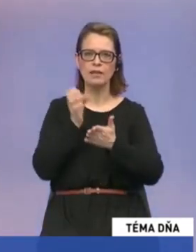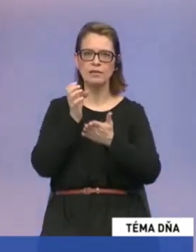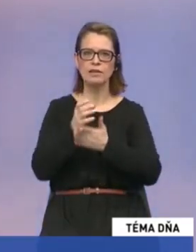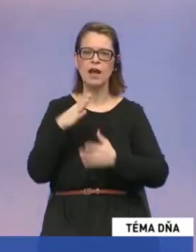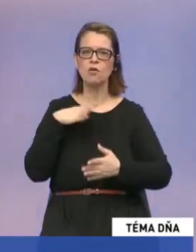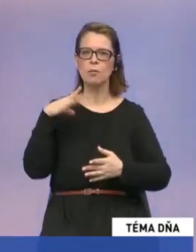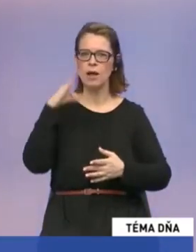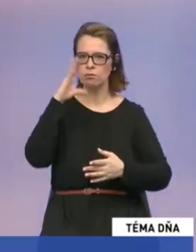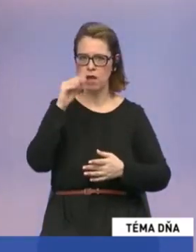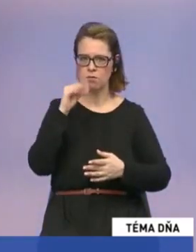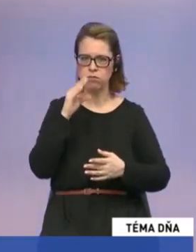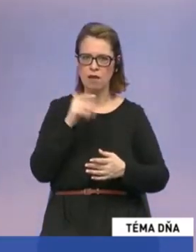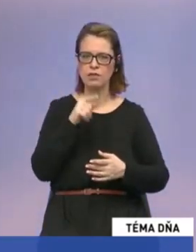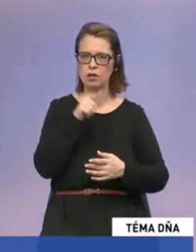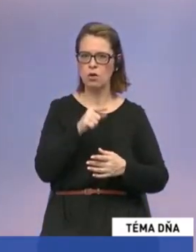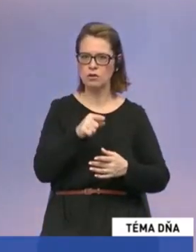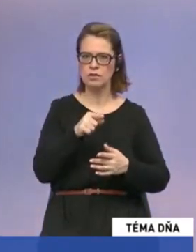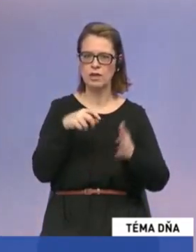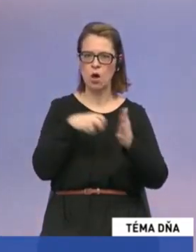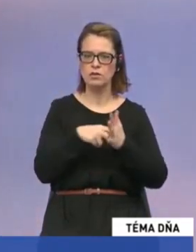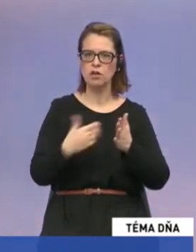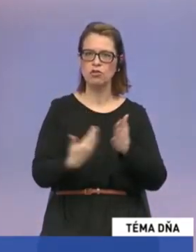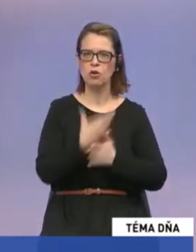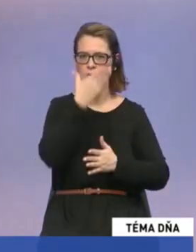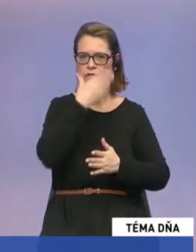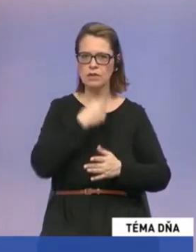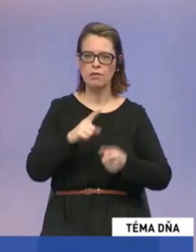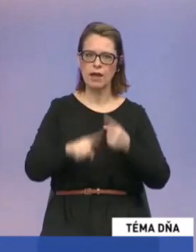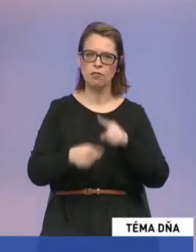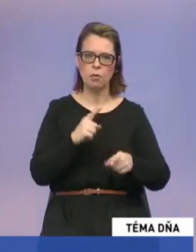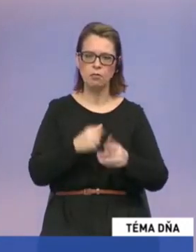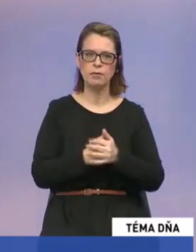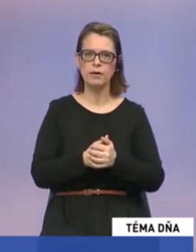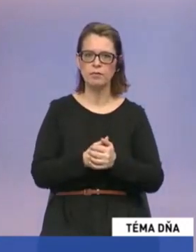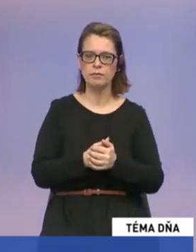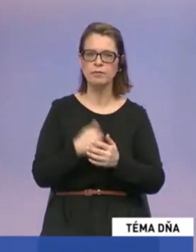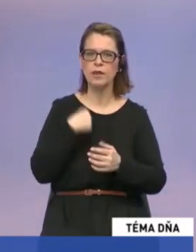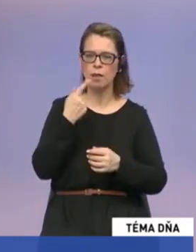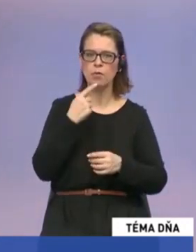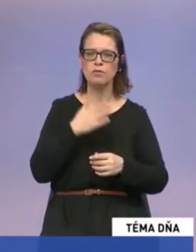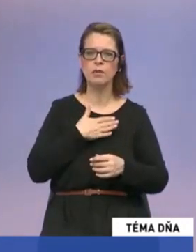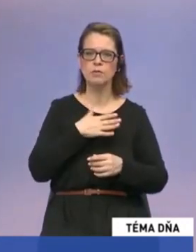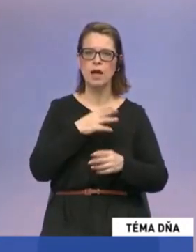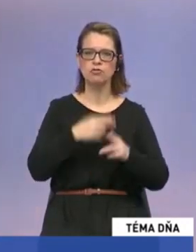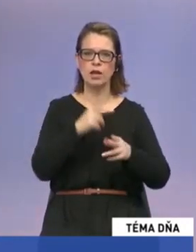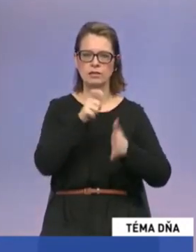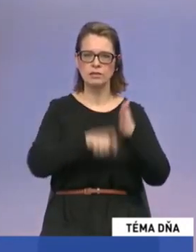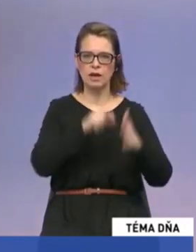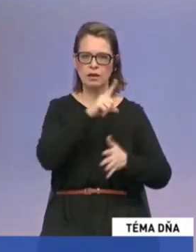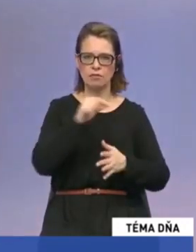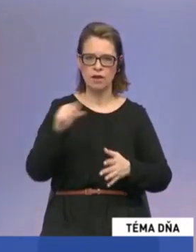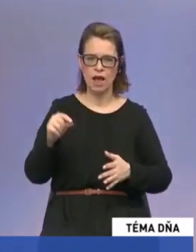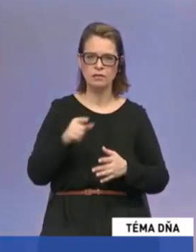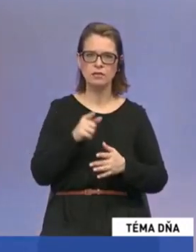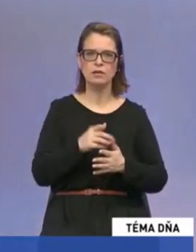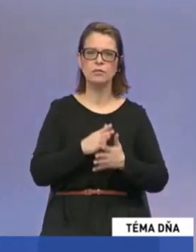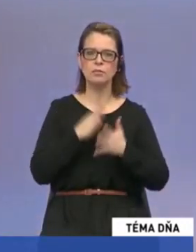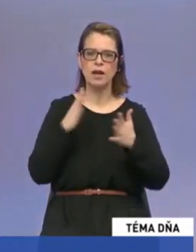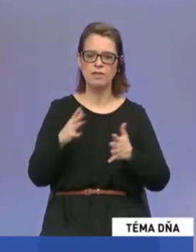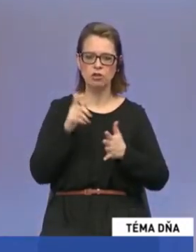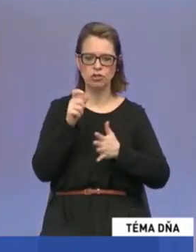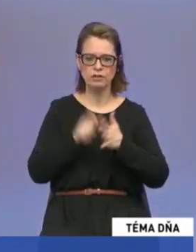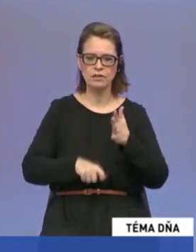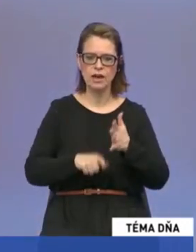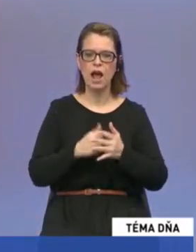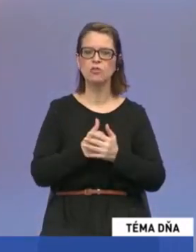Beblaví, ktorí sa tu označujú za nové tváre v politike. Hneď v úvode poviem, že strana vlast je prevažne stranou,